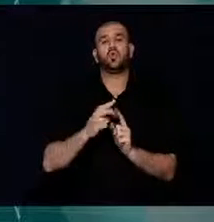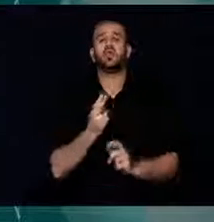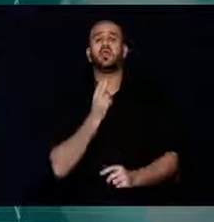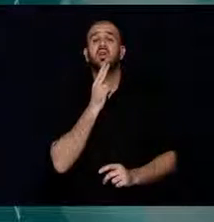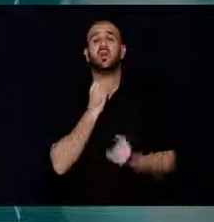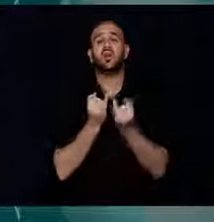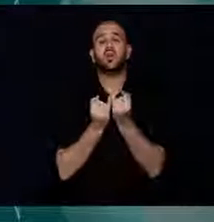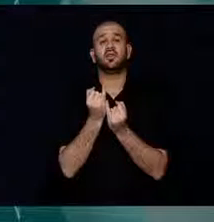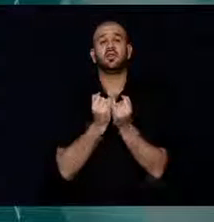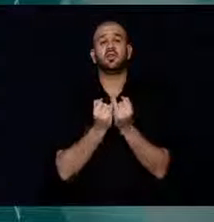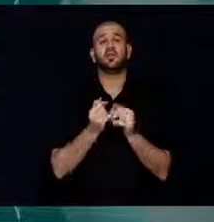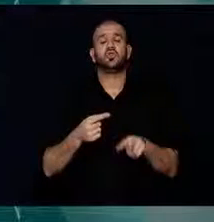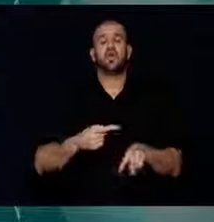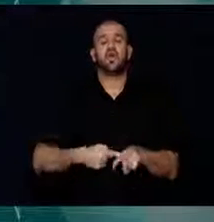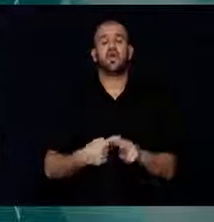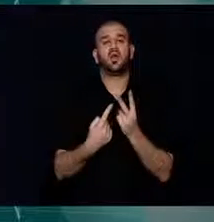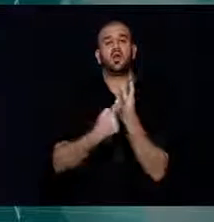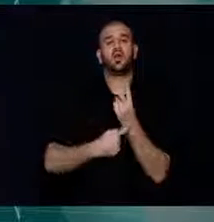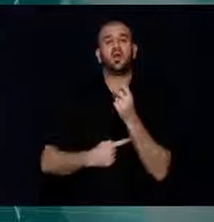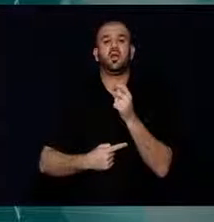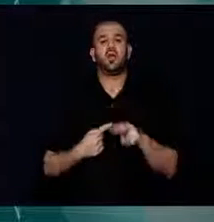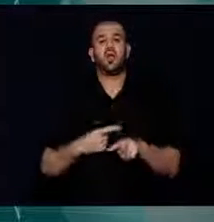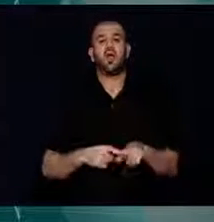gecede şiir okudu.